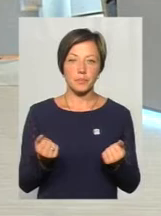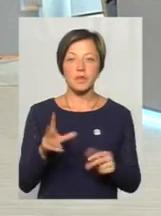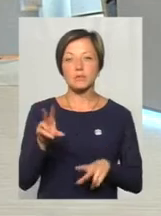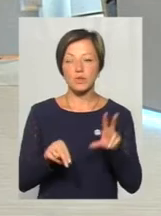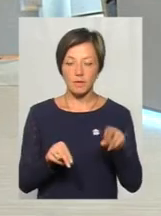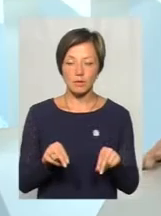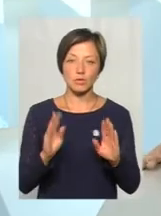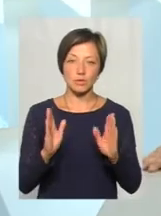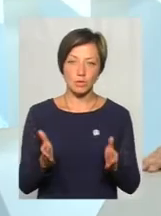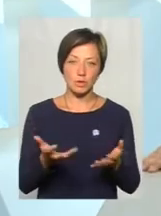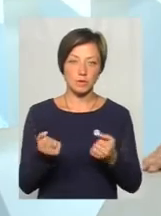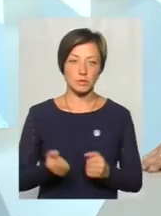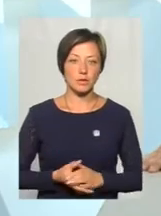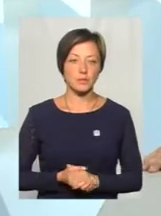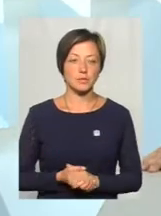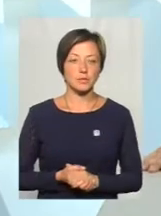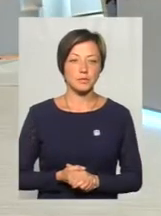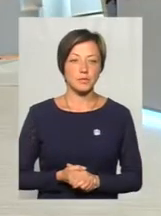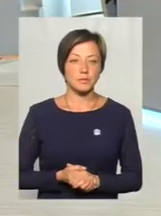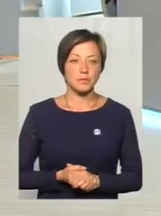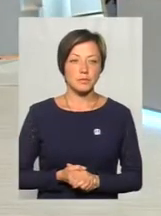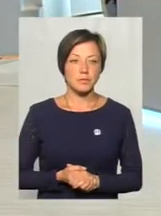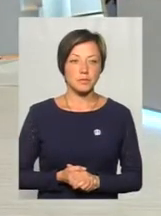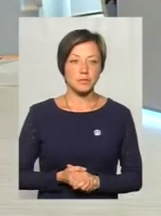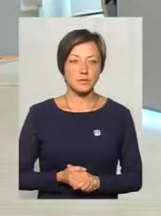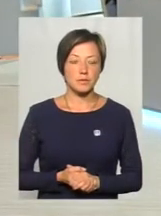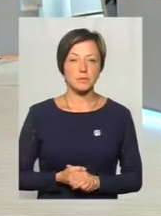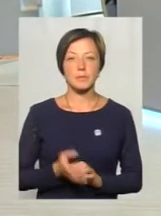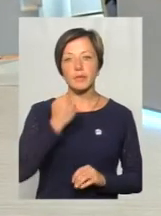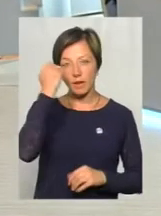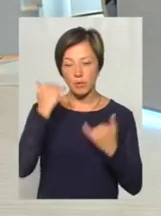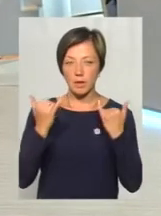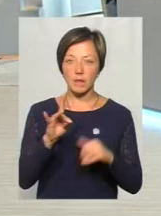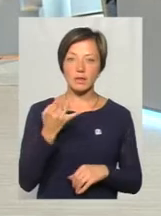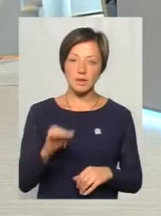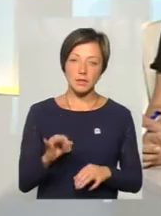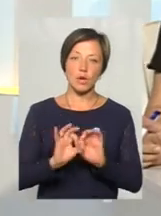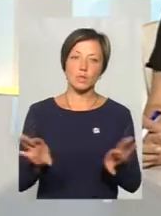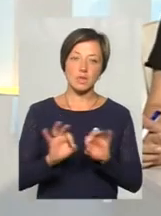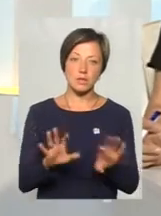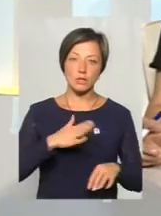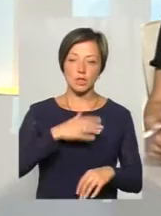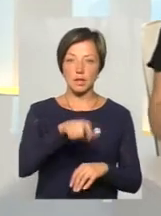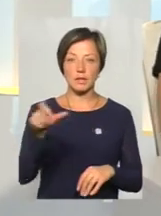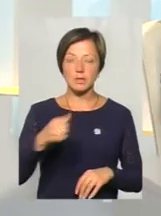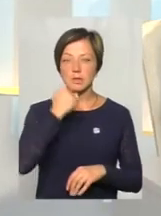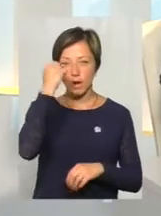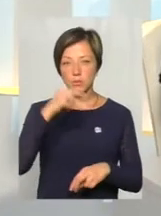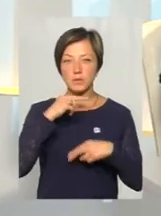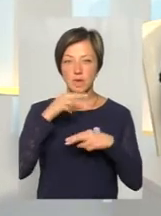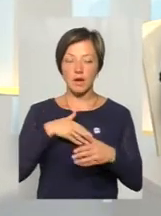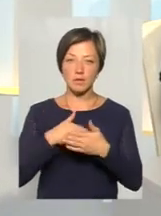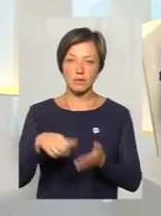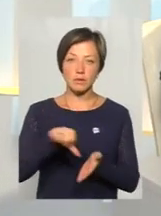сподіваємося, що отримують, хоча б частково. Дякую, пане Андрію, за роз'яснення нашим глядачам. Дякуємо за